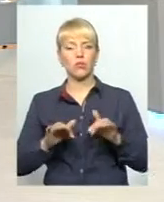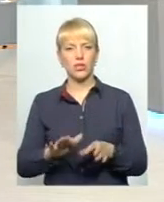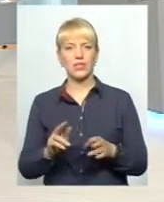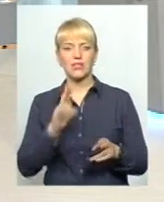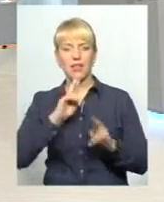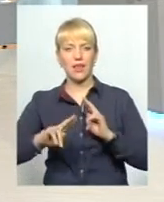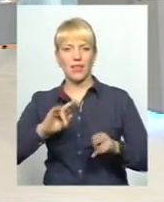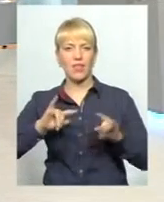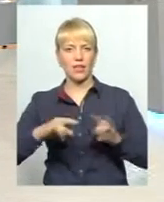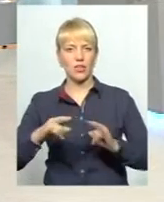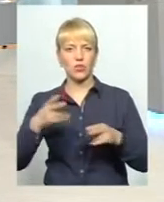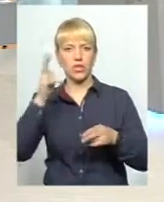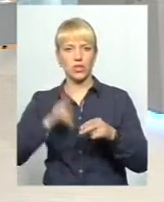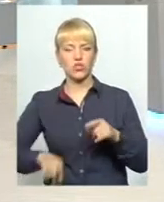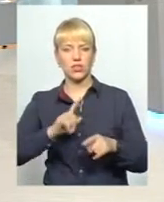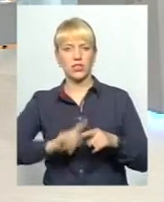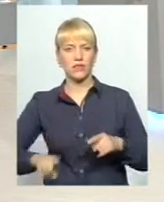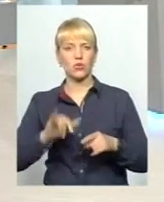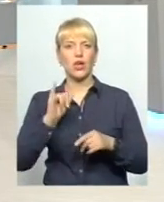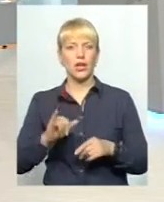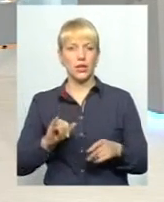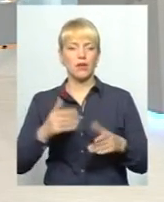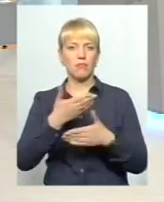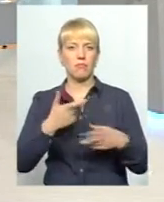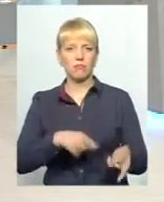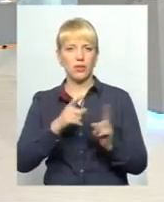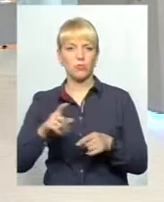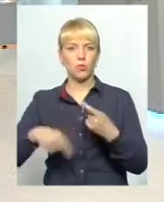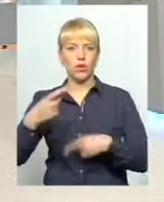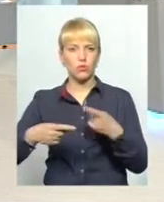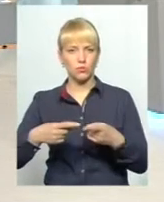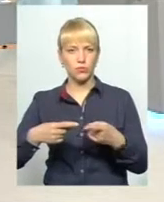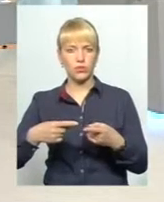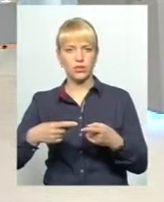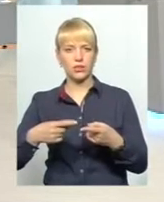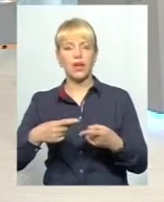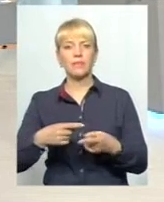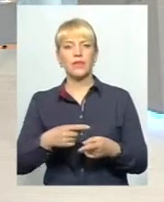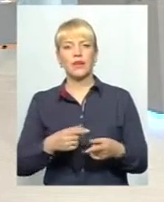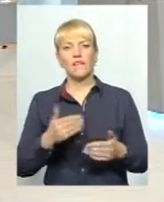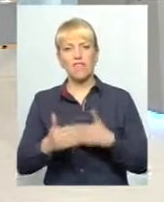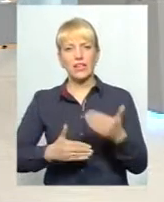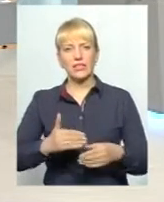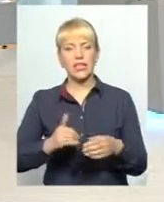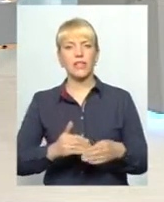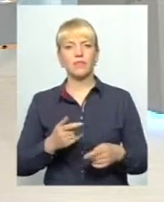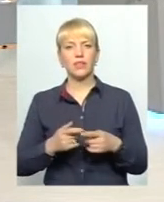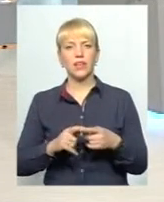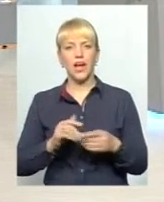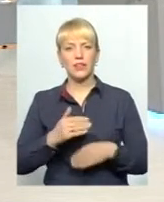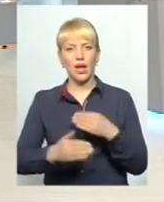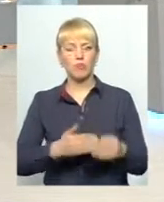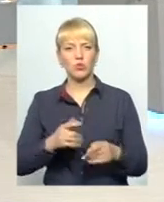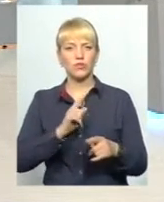латання дірок закінчиться дуже швидко, і ми перейдемо до наступної фази, до наступного етапу, до етапу